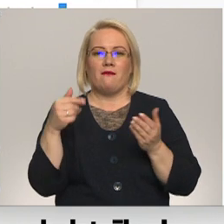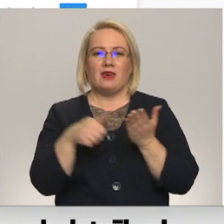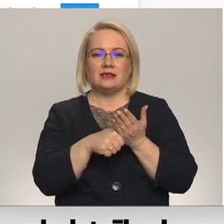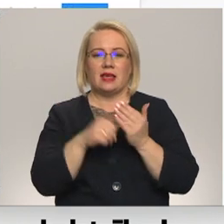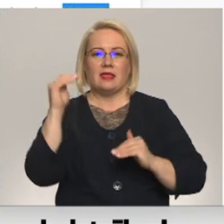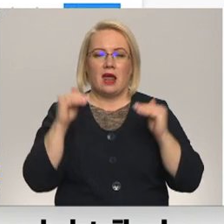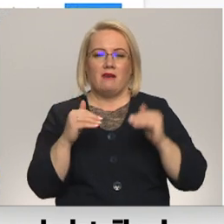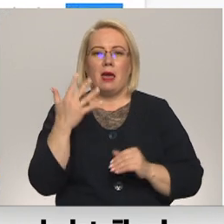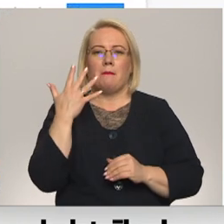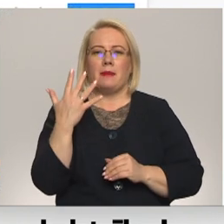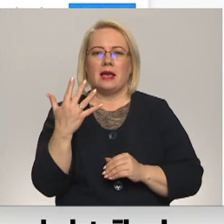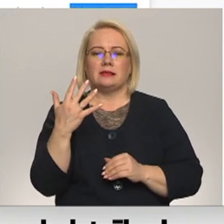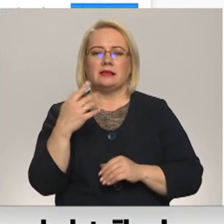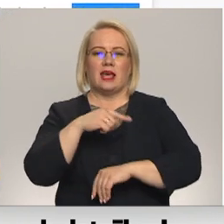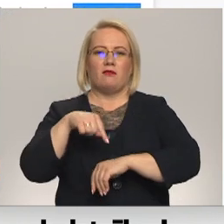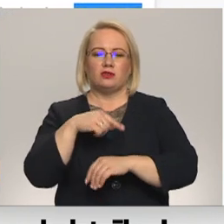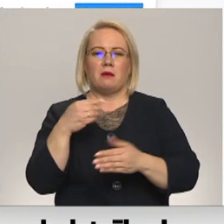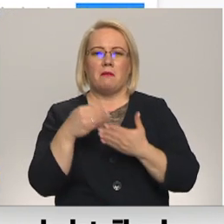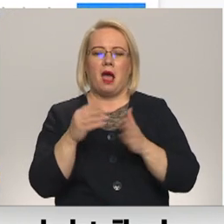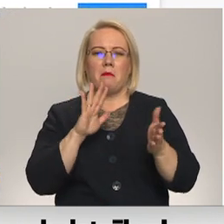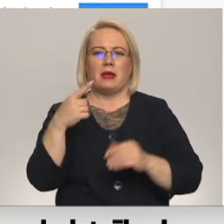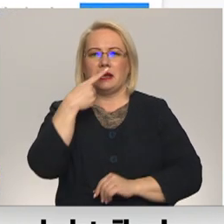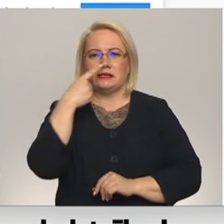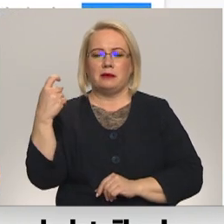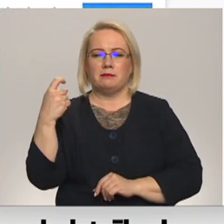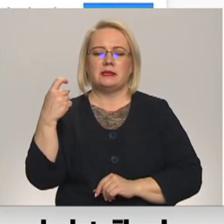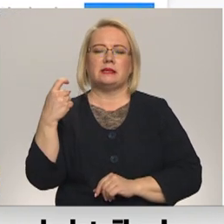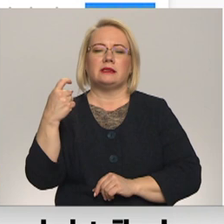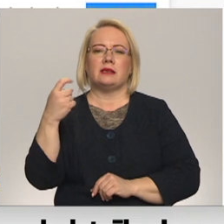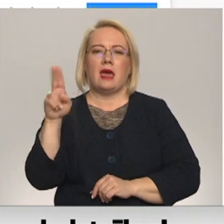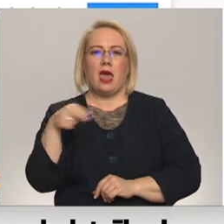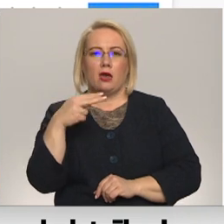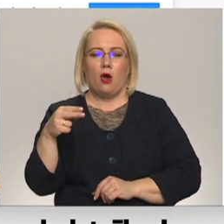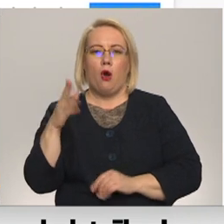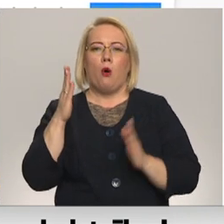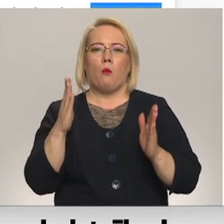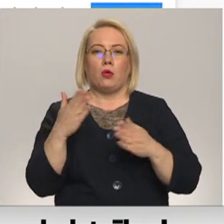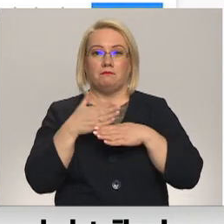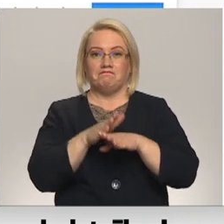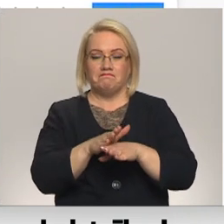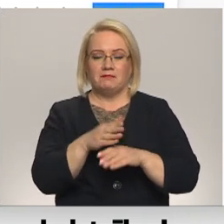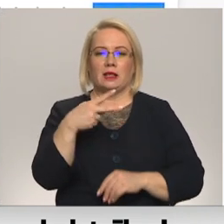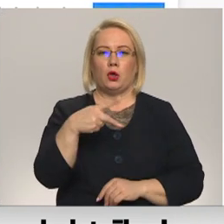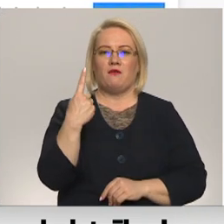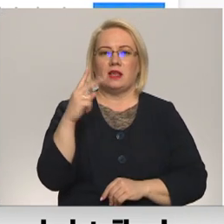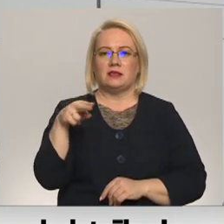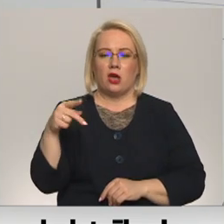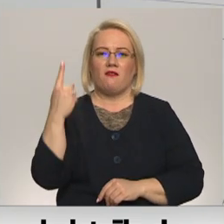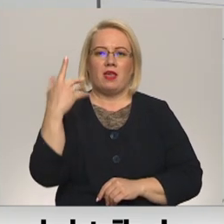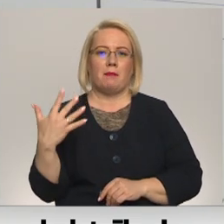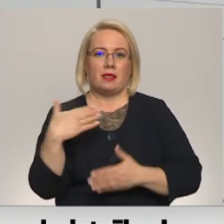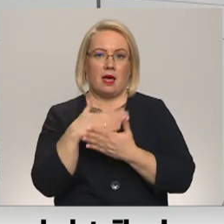kv stundas mēnesi izmaksāt aptuveni 100 eiro, no kā sadalas izmaksas būtu 21 eiro, ja aptuveni 5 daļu.